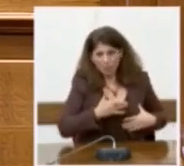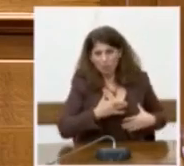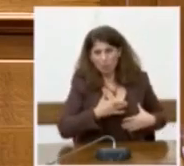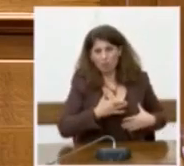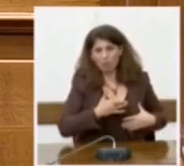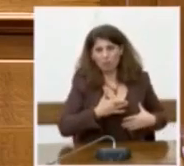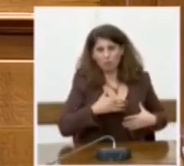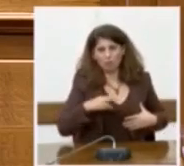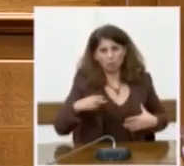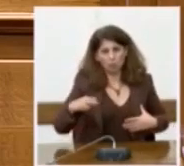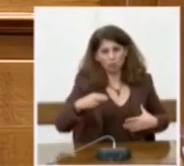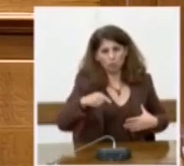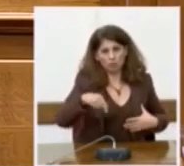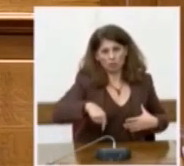συντρόφου μας αυτή τη στιγμή Σας ευχαριστώ